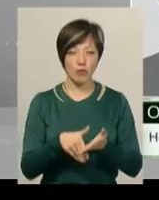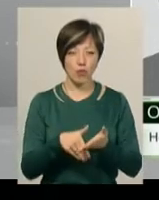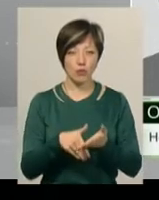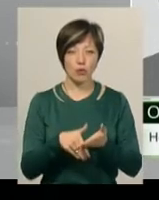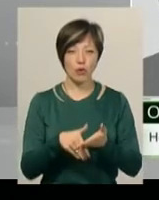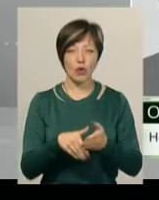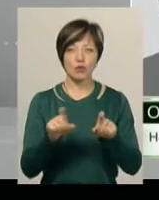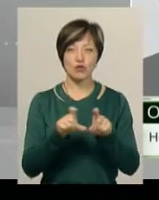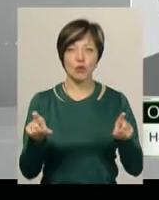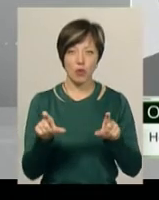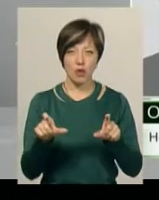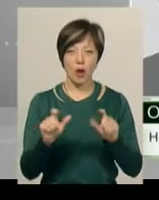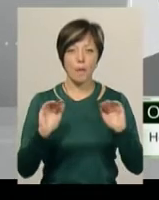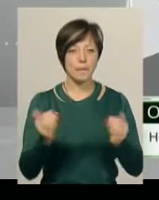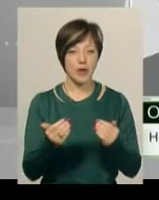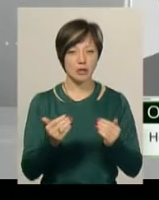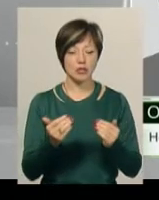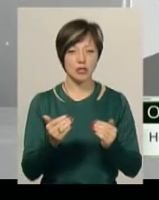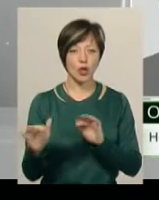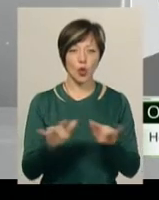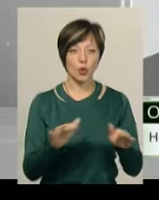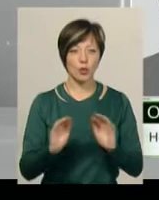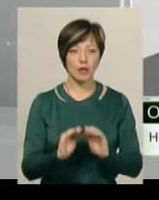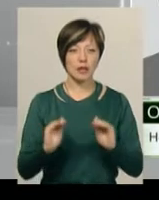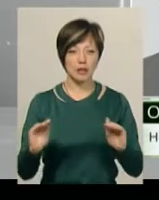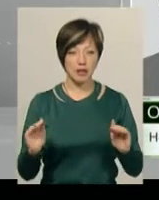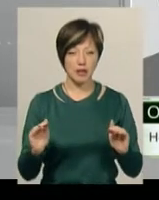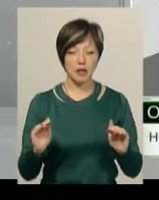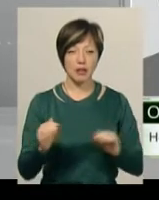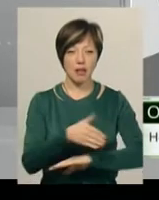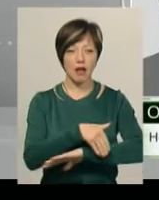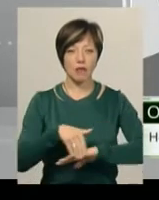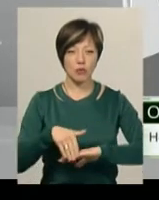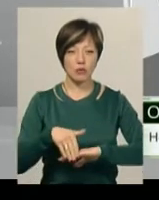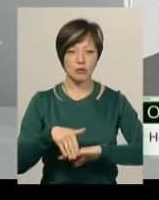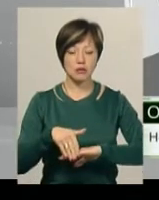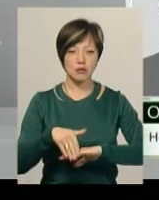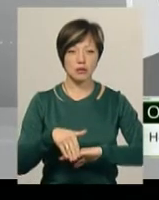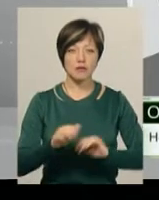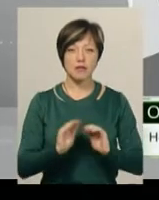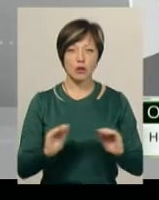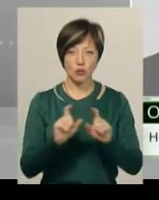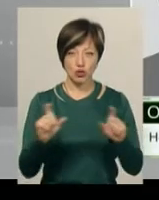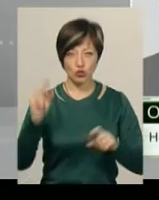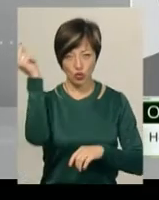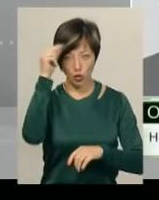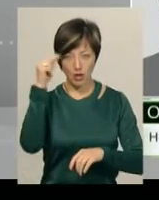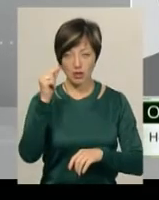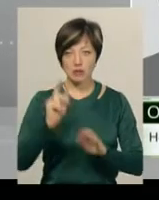допомогою. Саме в школах ми обмежили рух дітей. Скажемо, на вулиці, в садовських школах